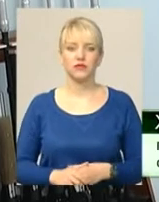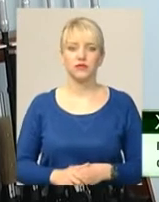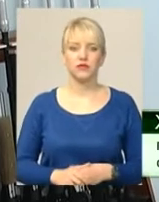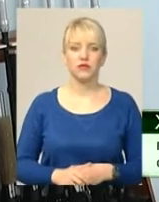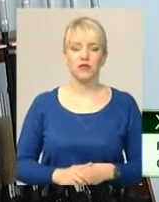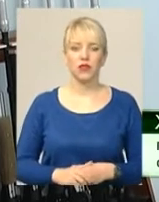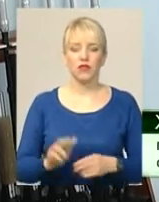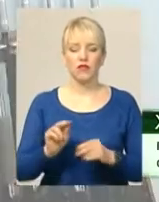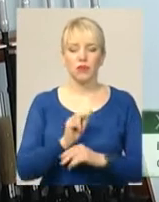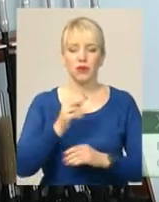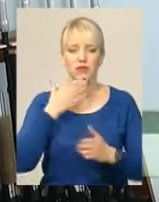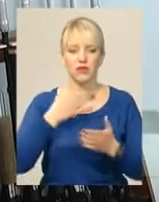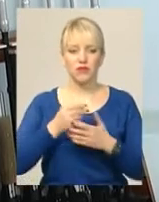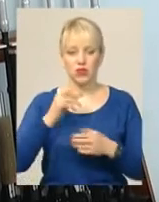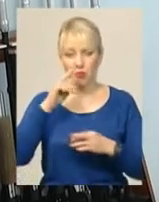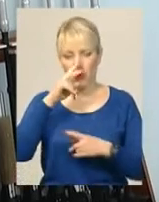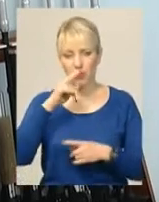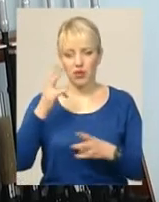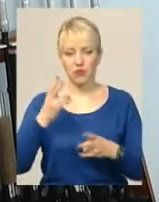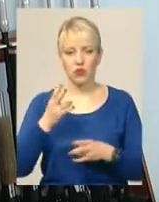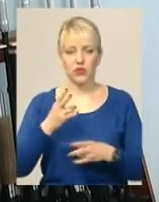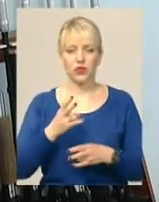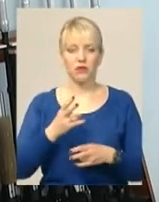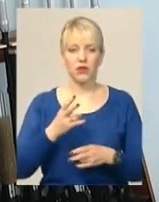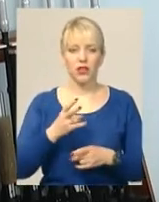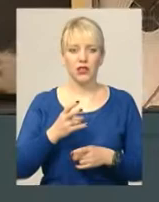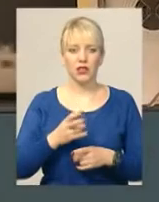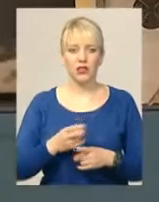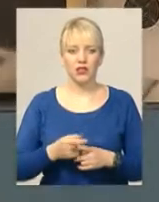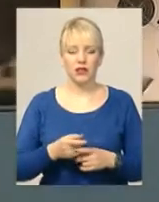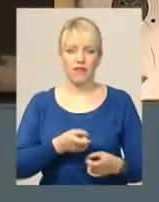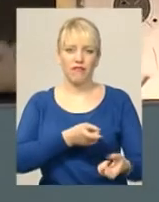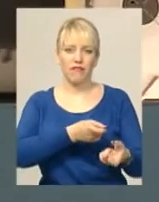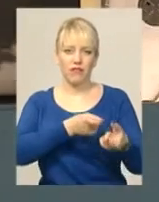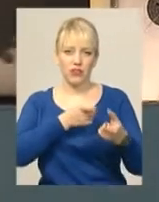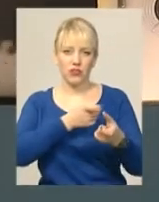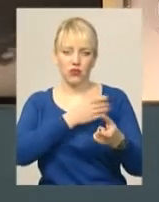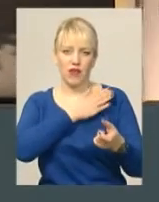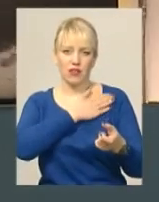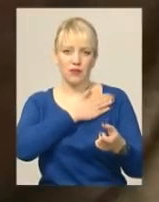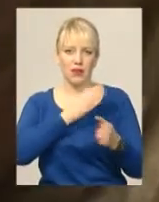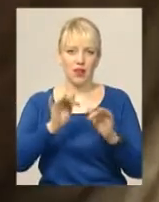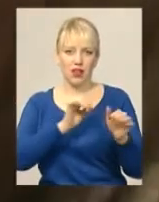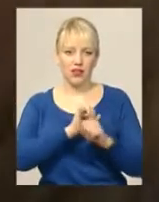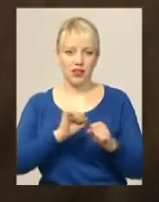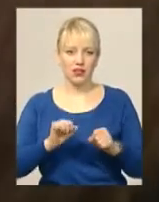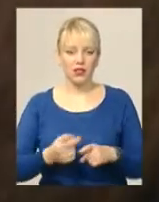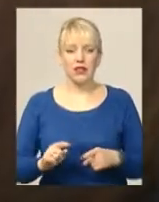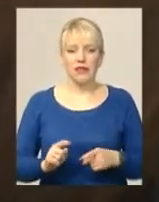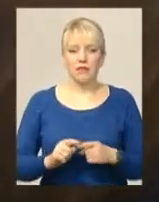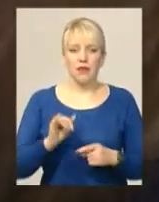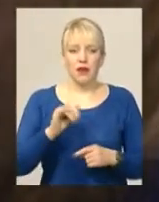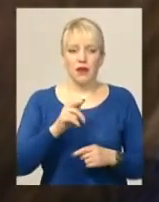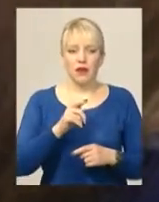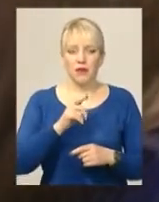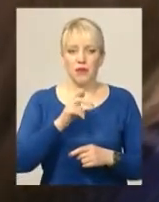виправити свої помилки, потрібно навчитися фіксувати приклад. Попрацювати над психологічною підготовкою Христини Гілевич перед